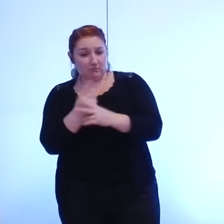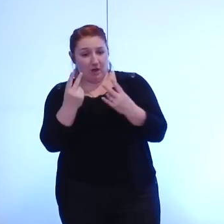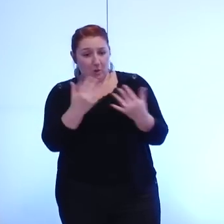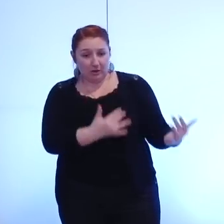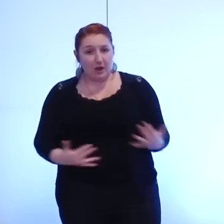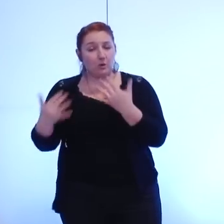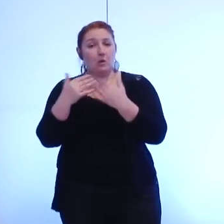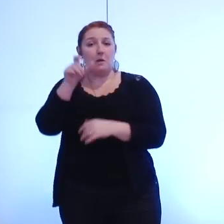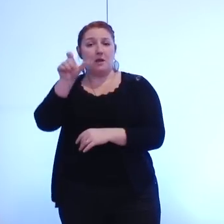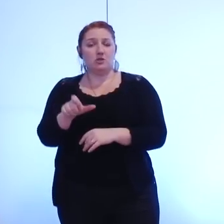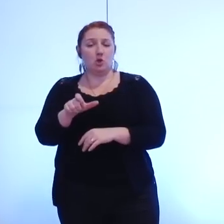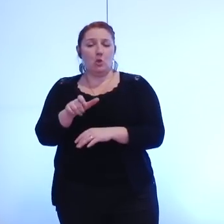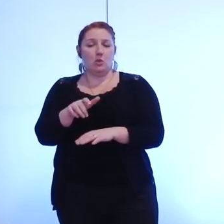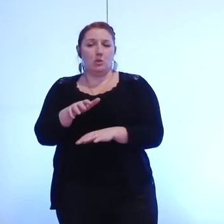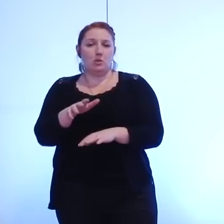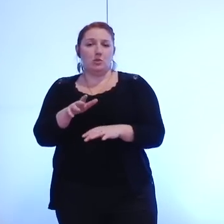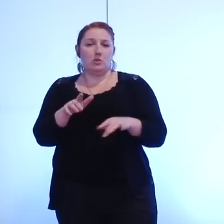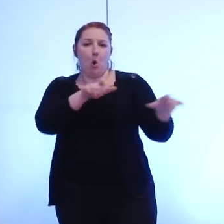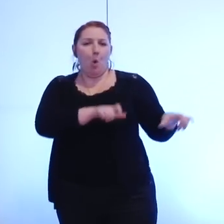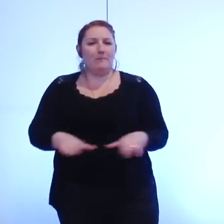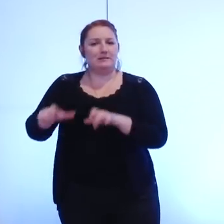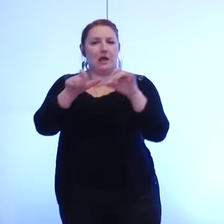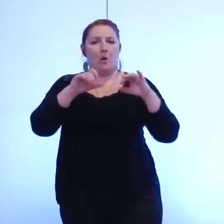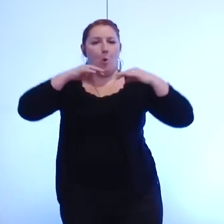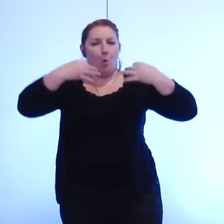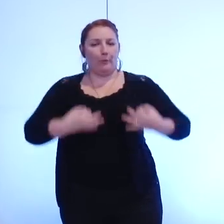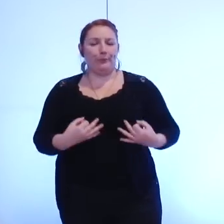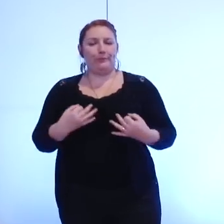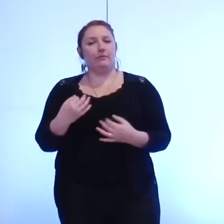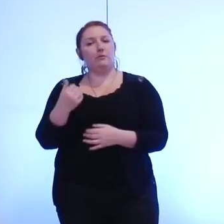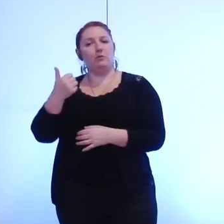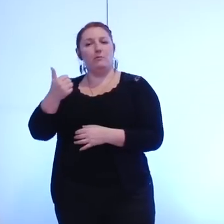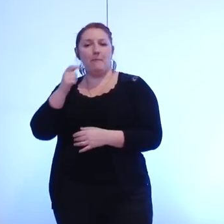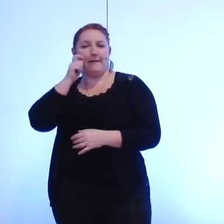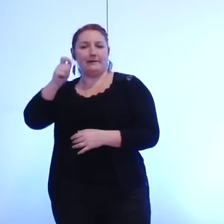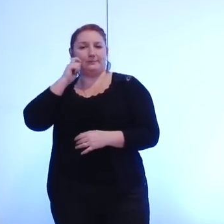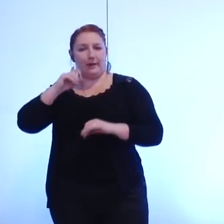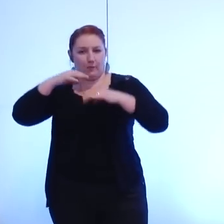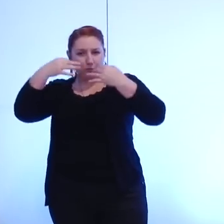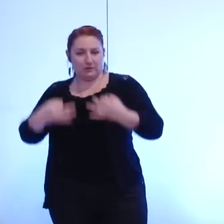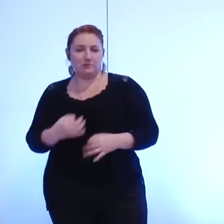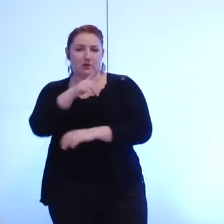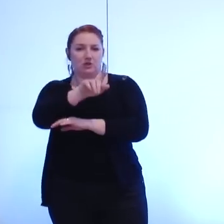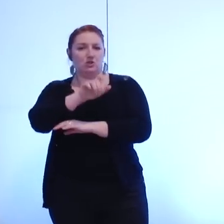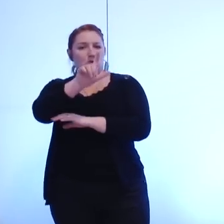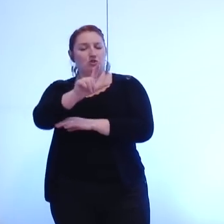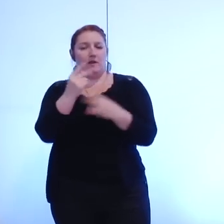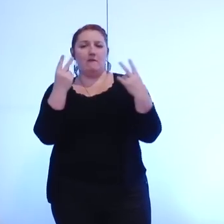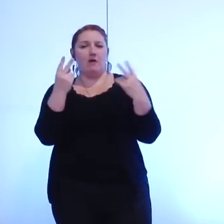commissaire au compte qui a établi la valeur de l'action de GEG à 24